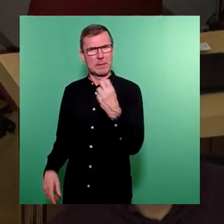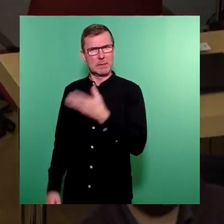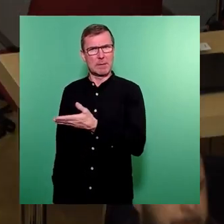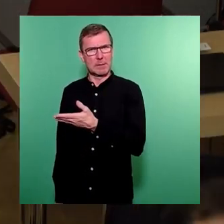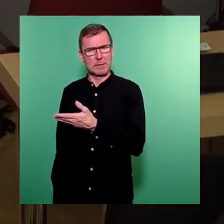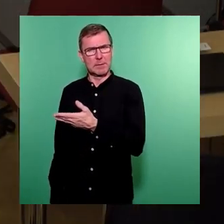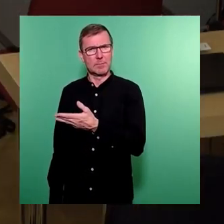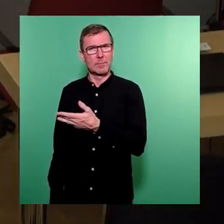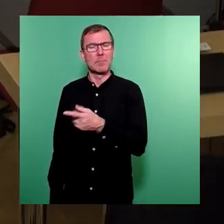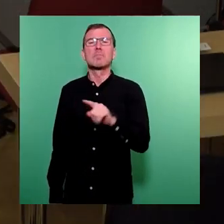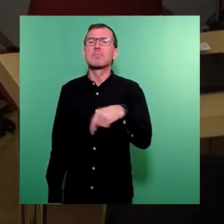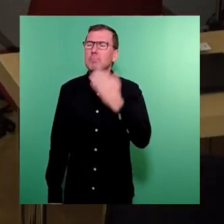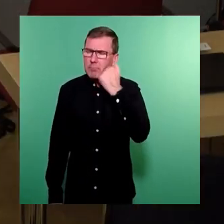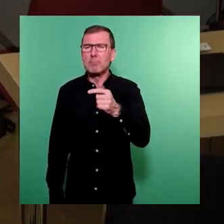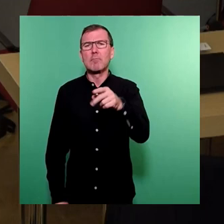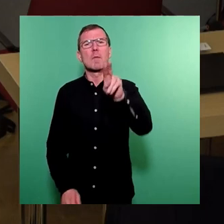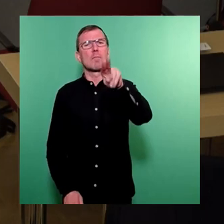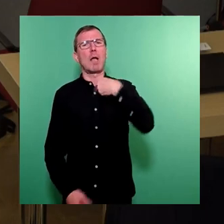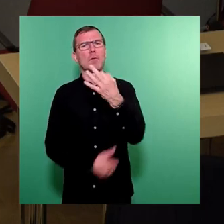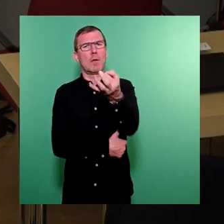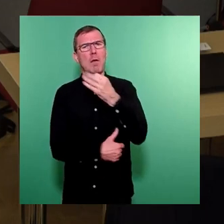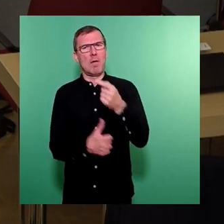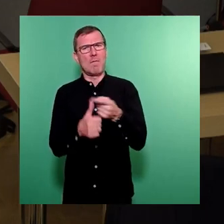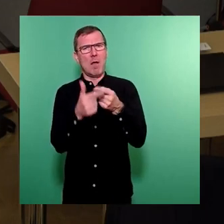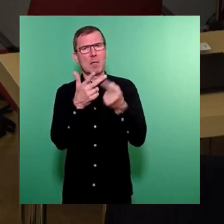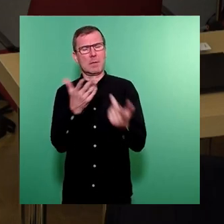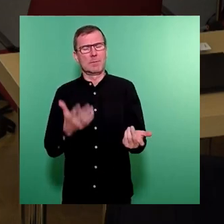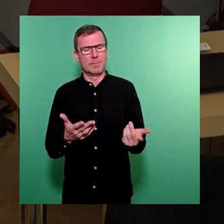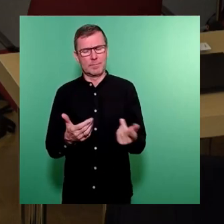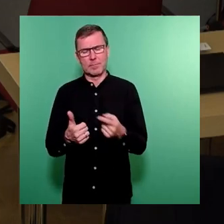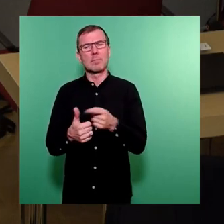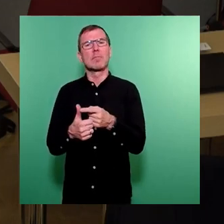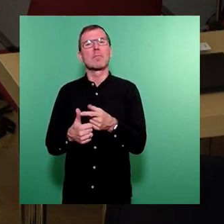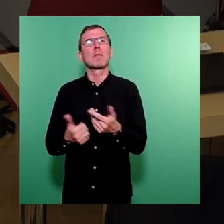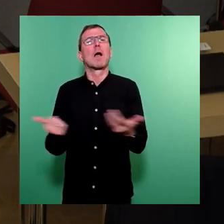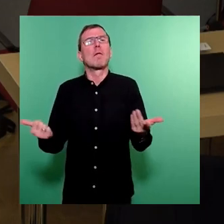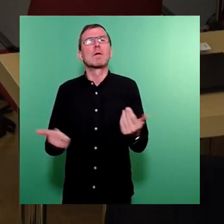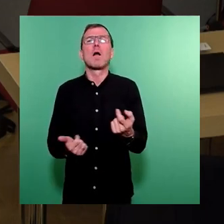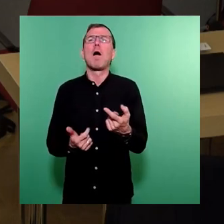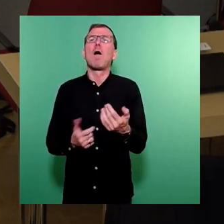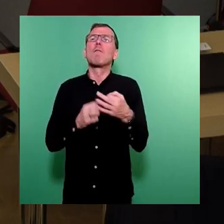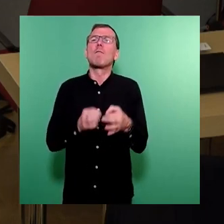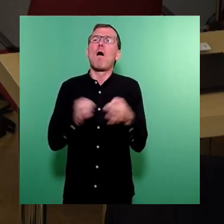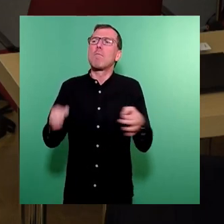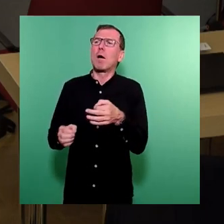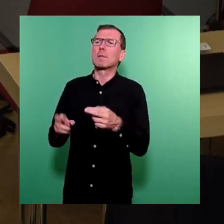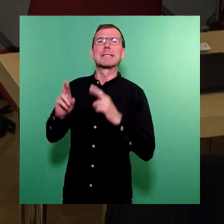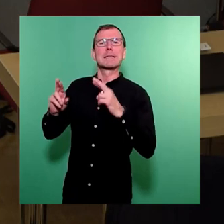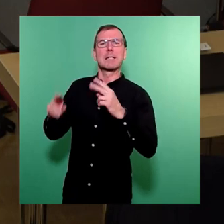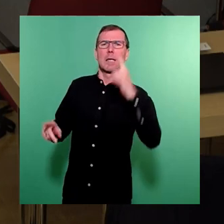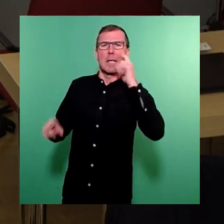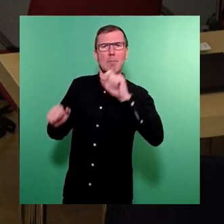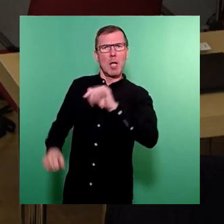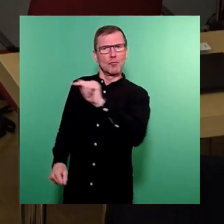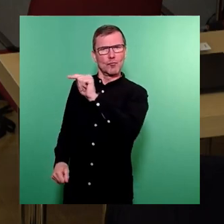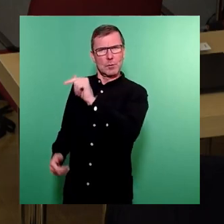dazu bitte ich Sie jetzt um die Beantwortung folgender Fragen. Welche Vorabmaßnahmen zur Sicherung des denkmalgeschützten